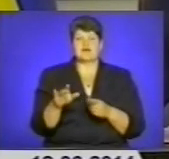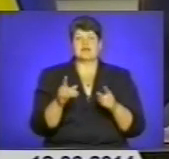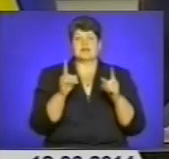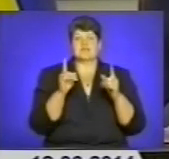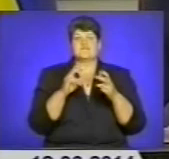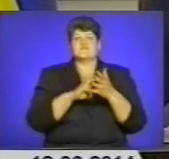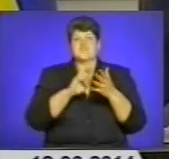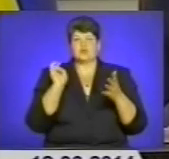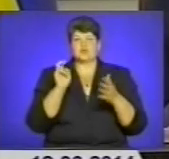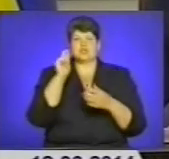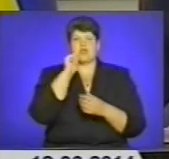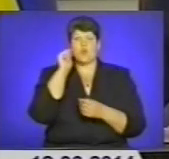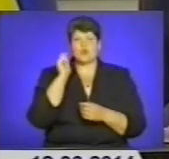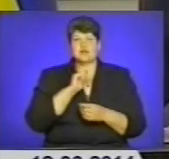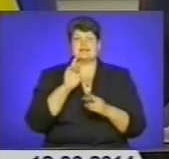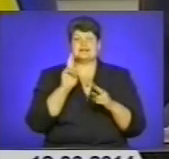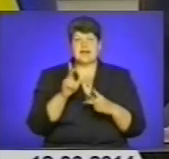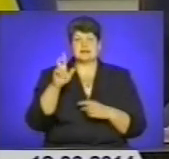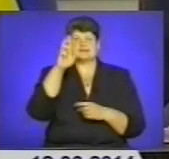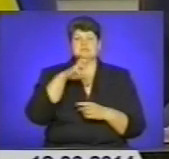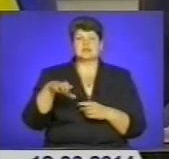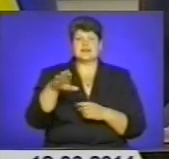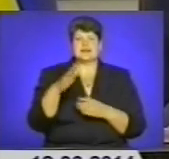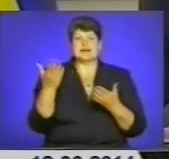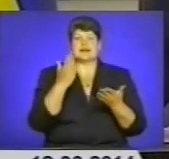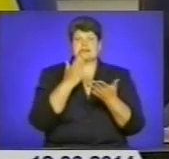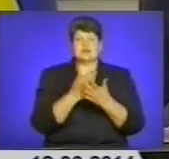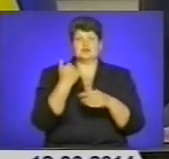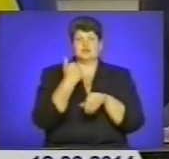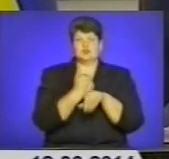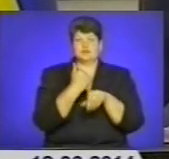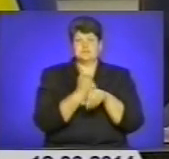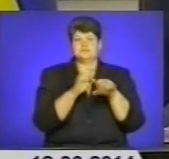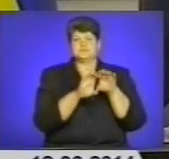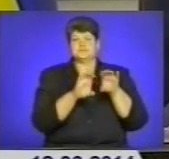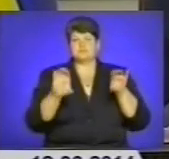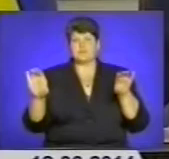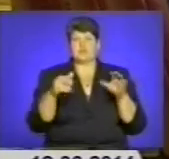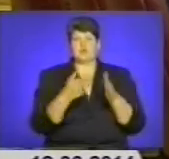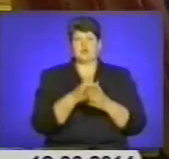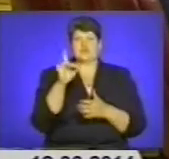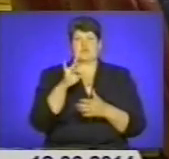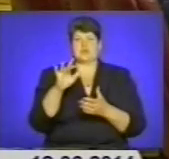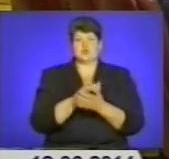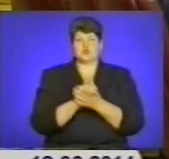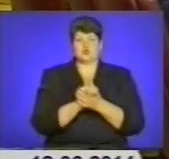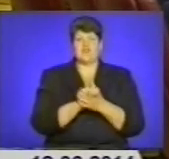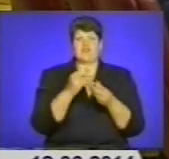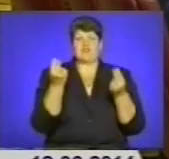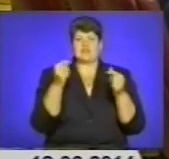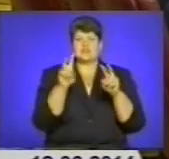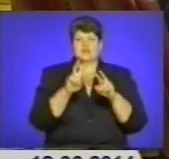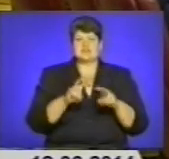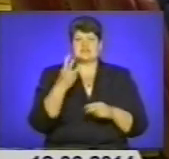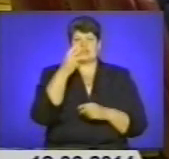України як країни, яка є одним з ключових транзитерів до Європейського Союзу. Фінансова розвитка за три місяці